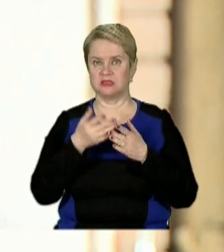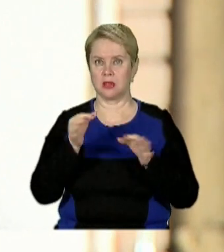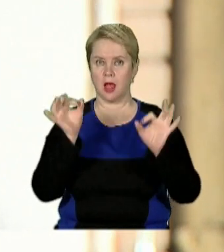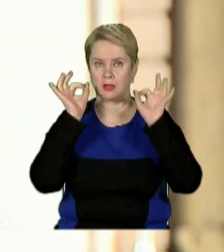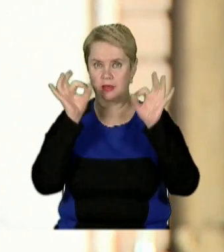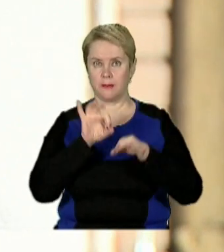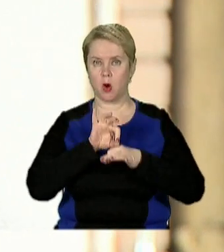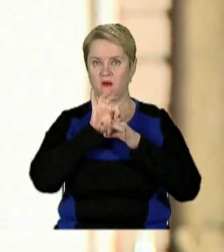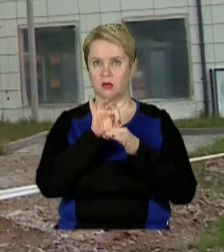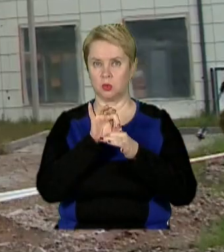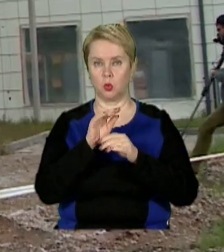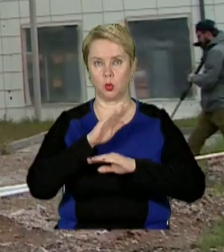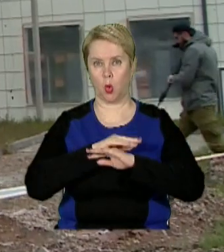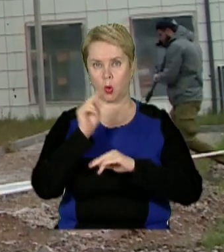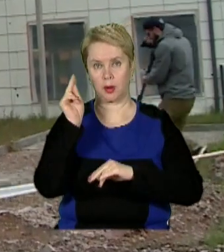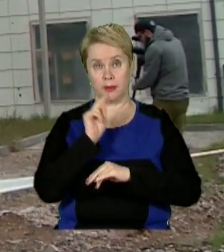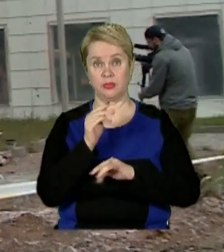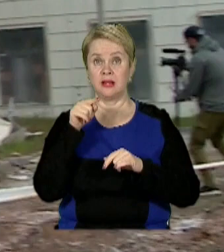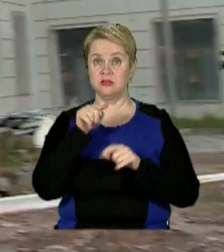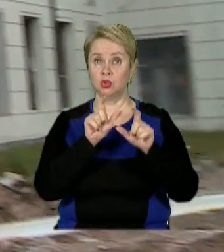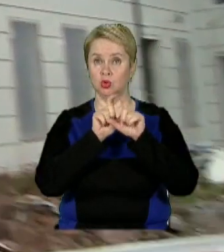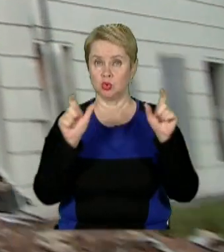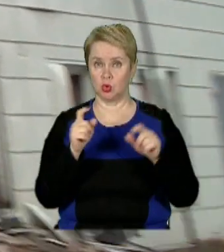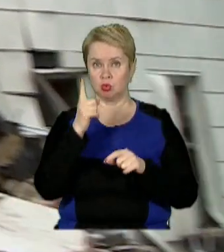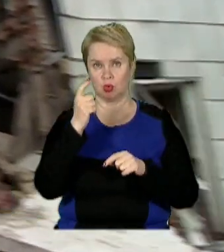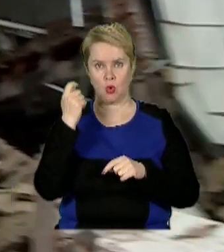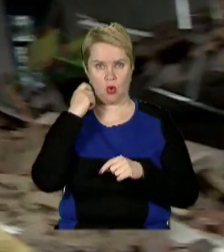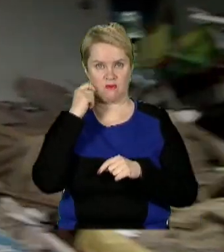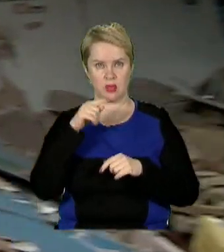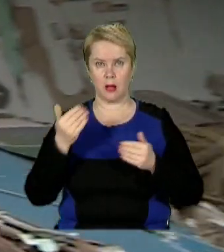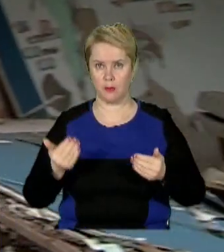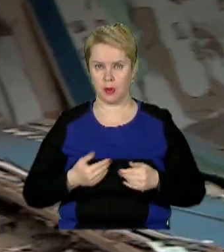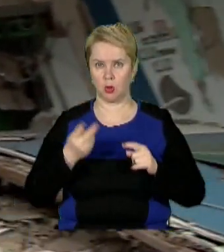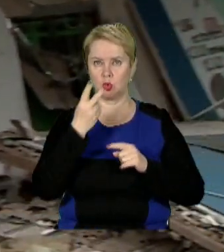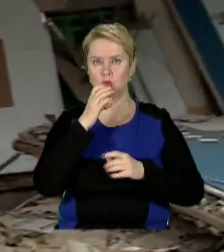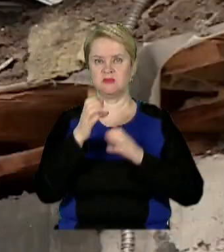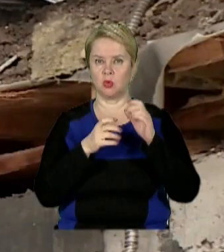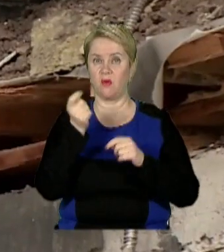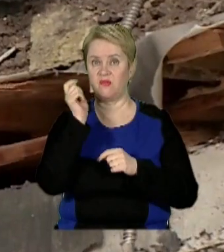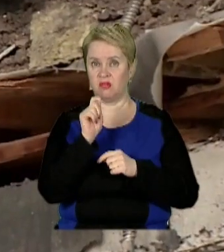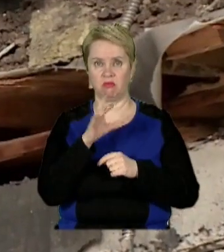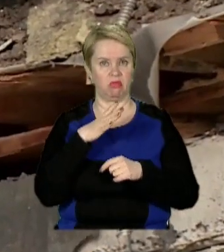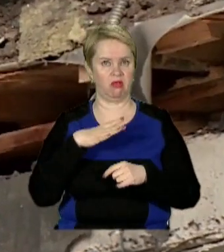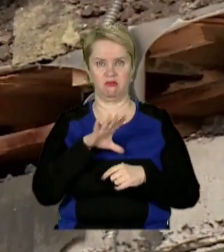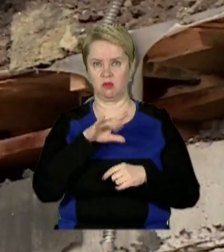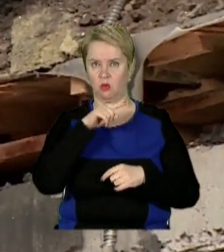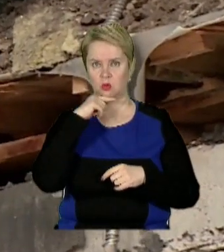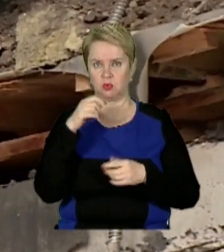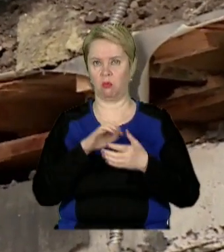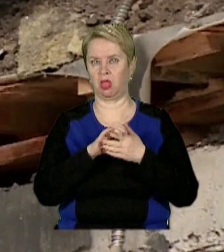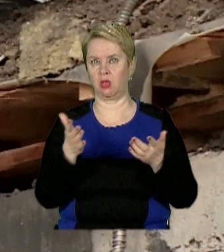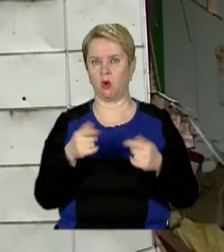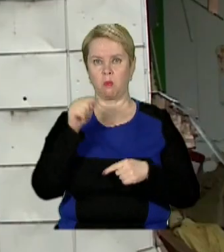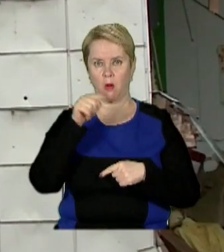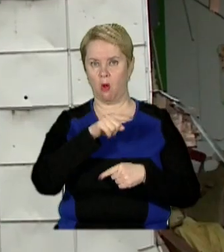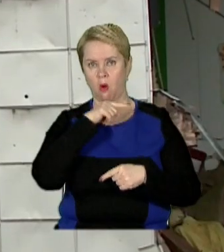якісно проводити уроки. А ось цій школі 100 років вона пережила Другу світову війну, але не витримала. Руського міру